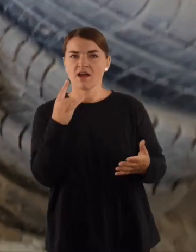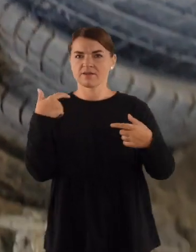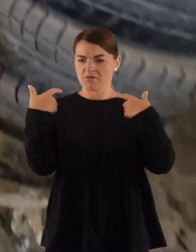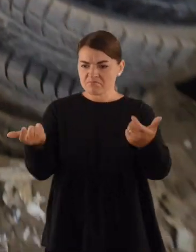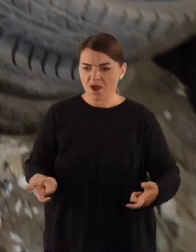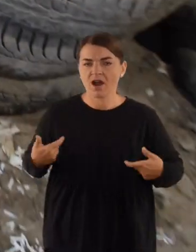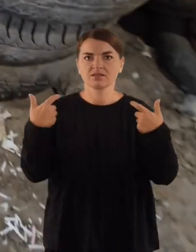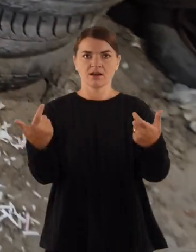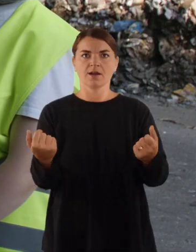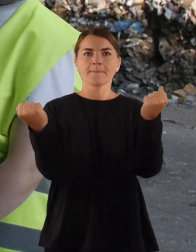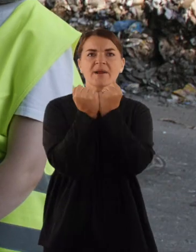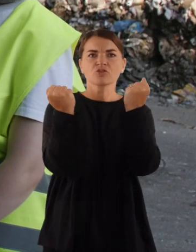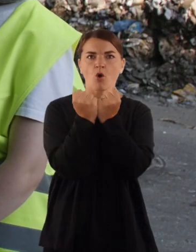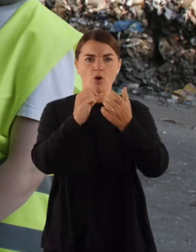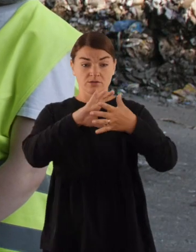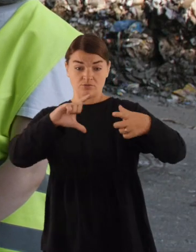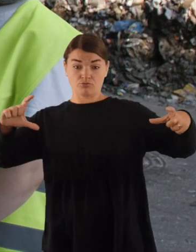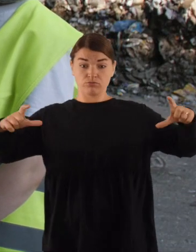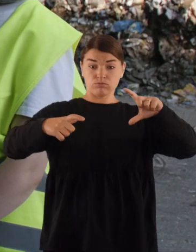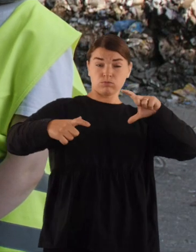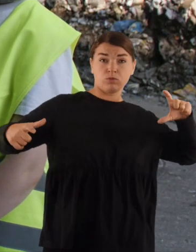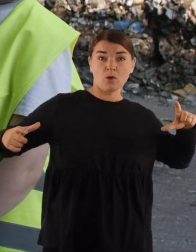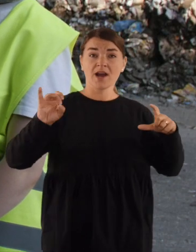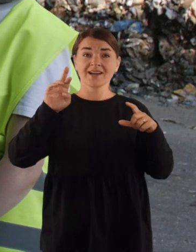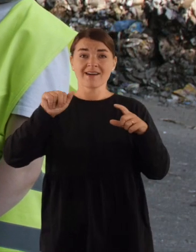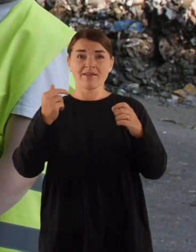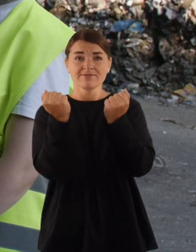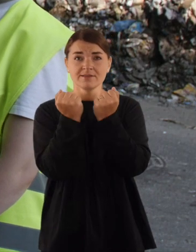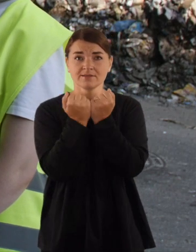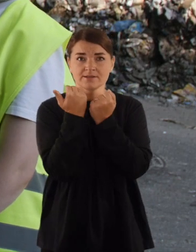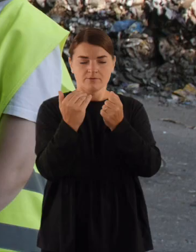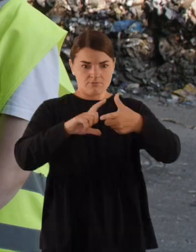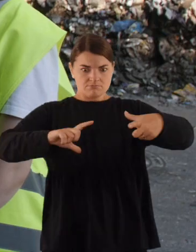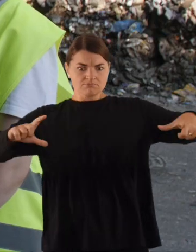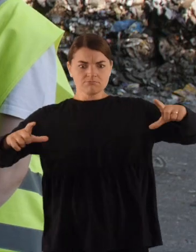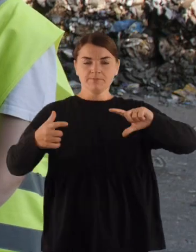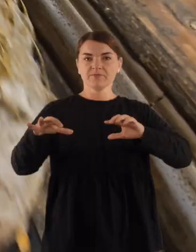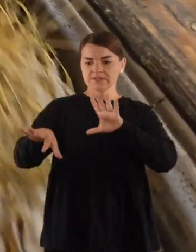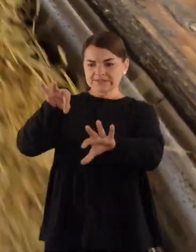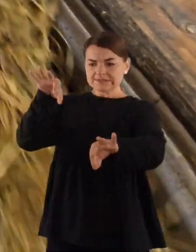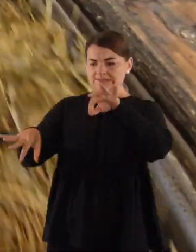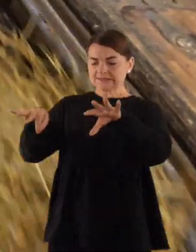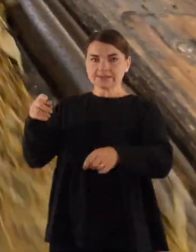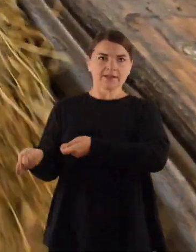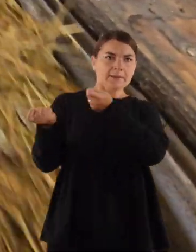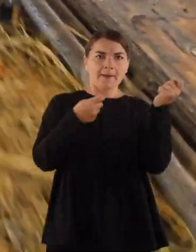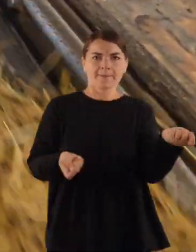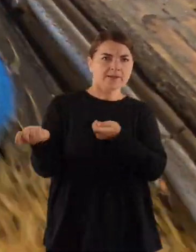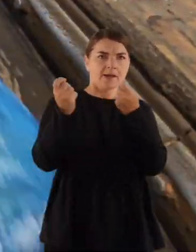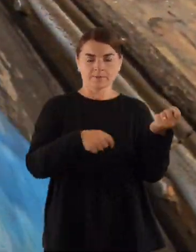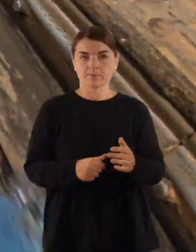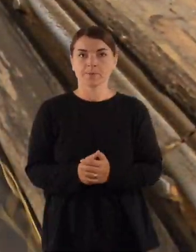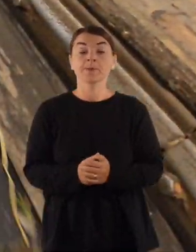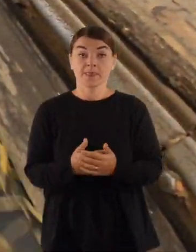apie padangas, apie betono didžiulius blokus, granito blokus. Na, viską, kas turėtų būti išmetama arba